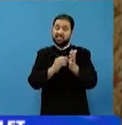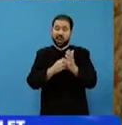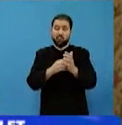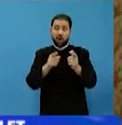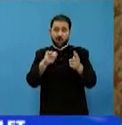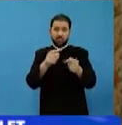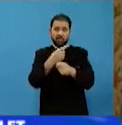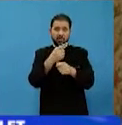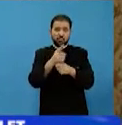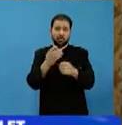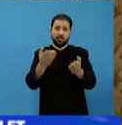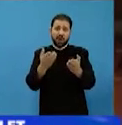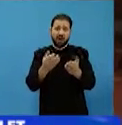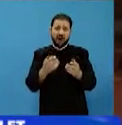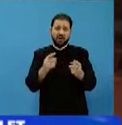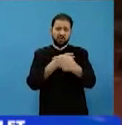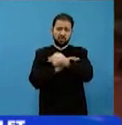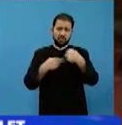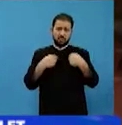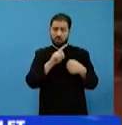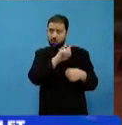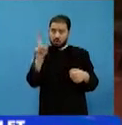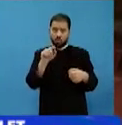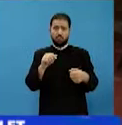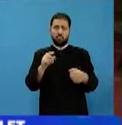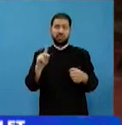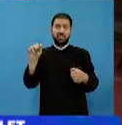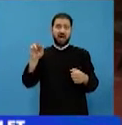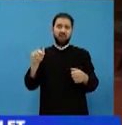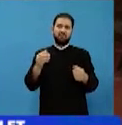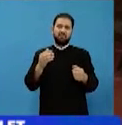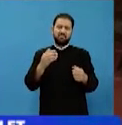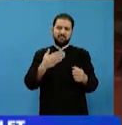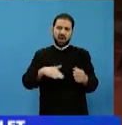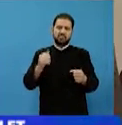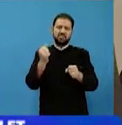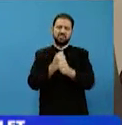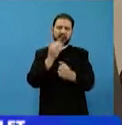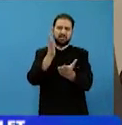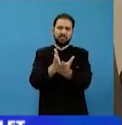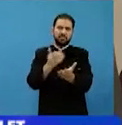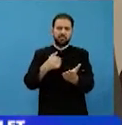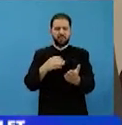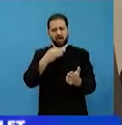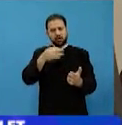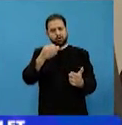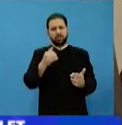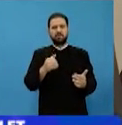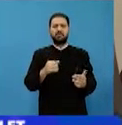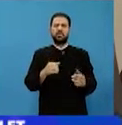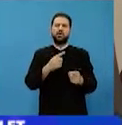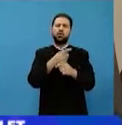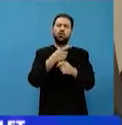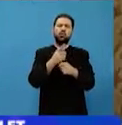acele lucruri pe care și le revendică iar ei spun nu dar vreau să mi se împlinească dreptatea mea. Sunt foarte multe teme vorbește despre foarte